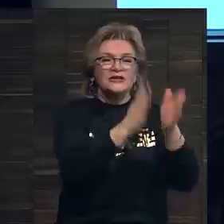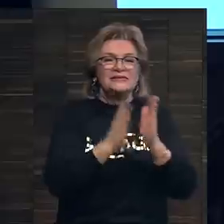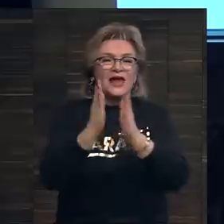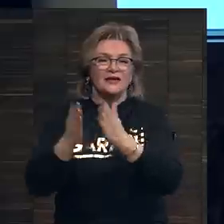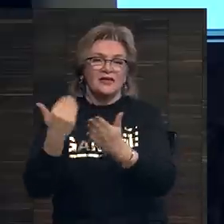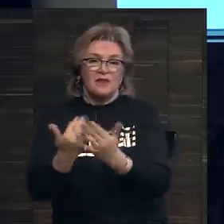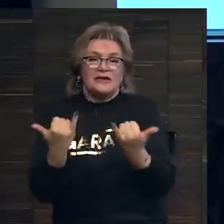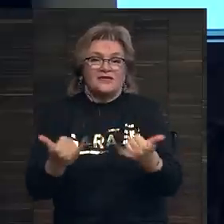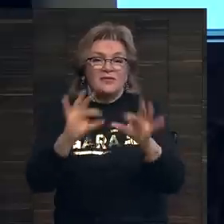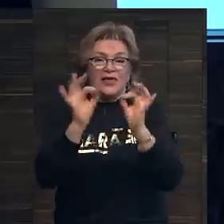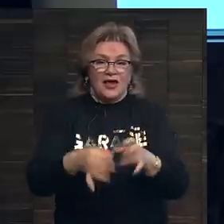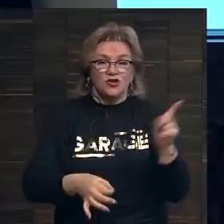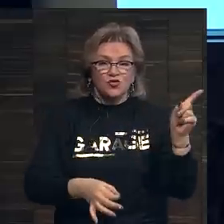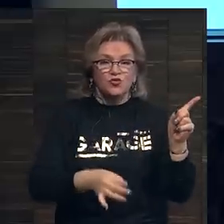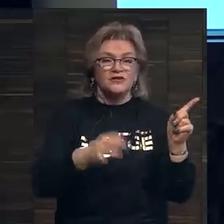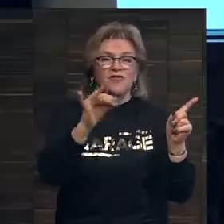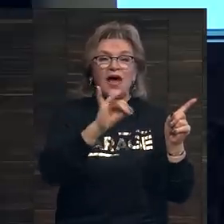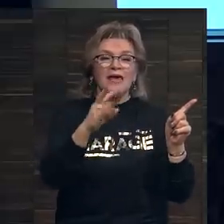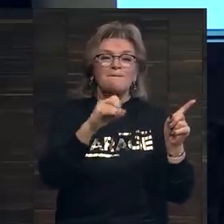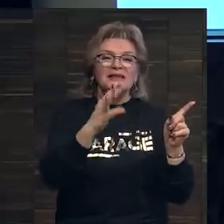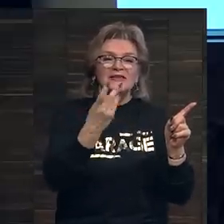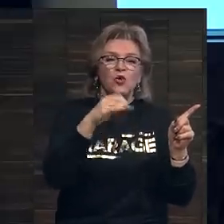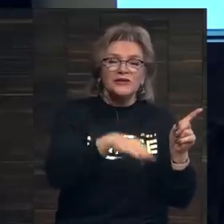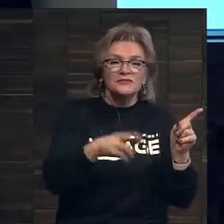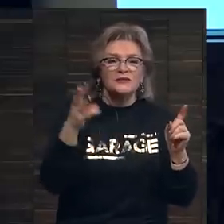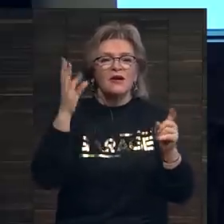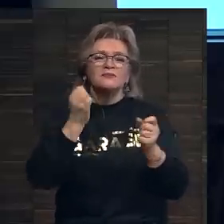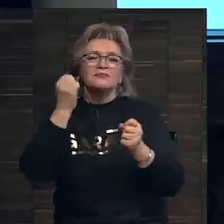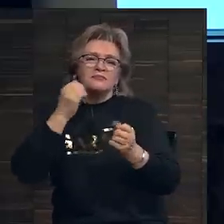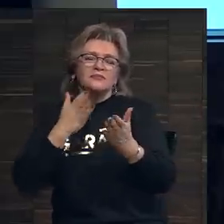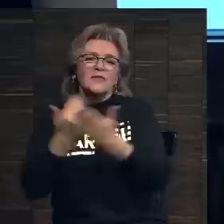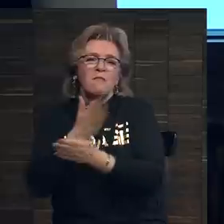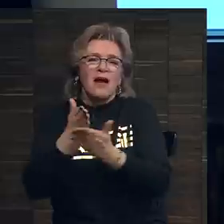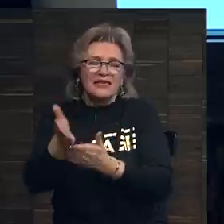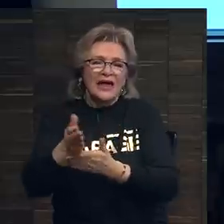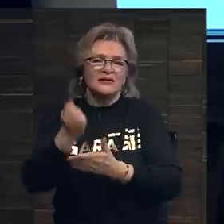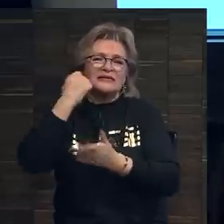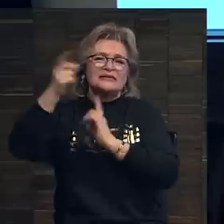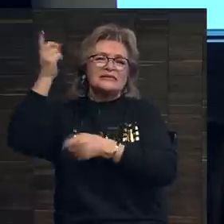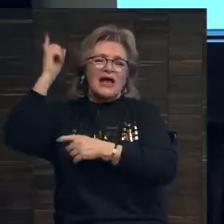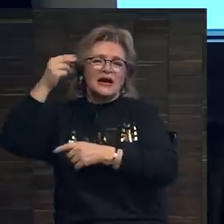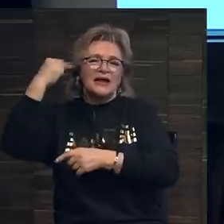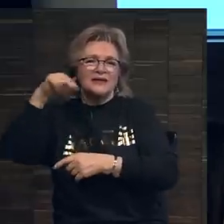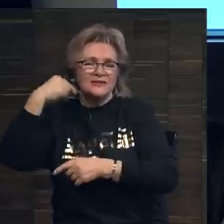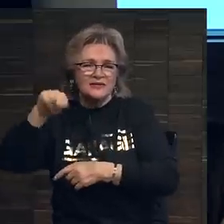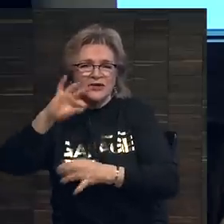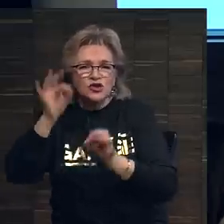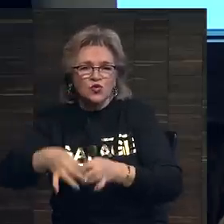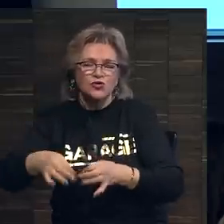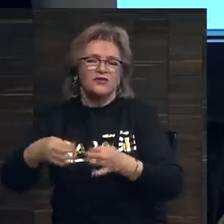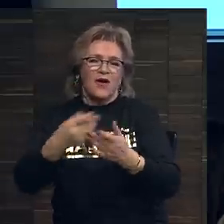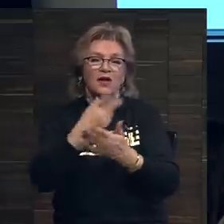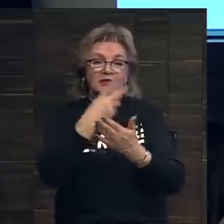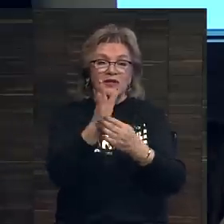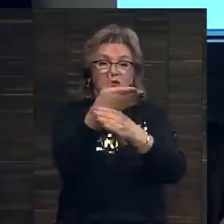Например, современное искусство, импрессионисты и модерн, старые мастера, китайское искусство и так далее. И вы видите, что